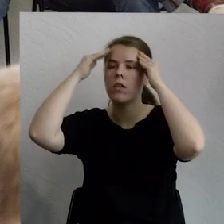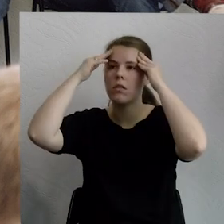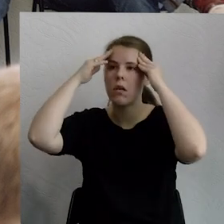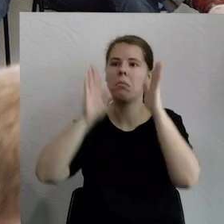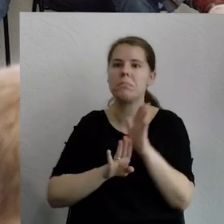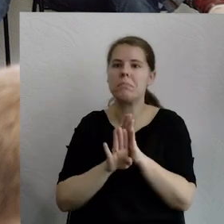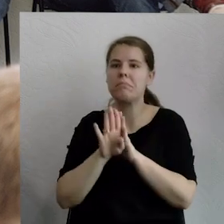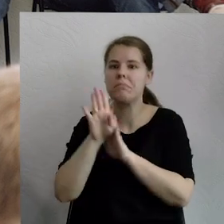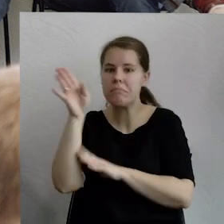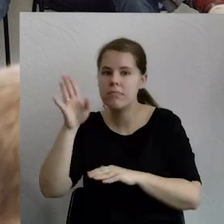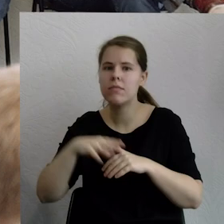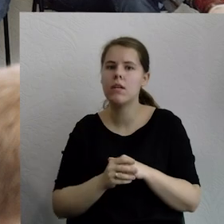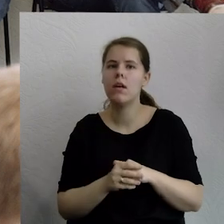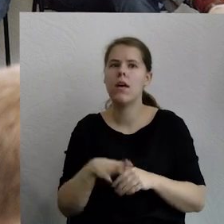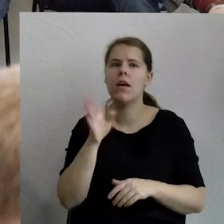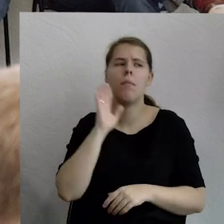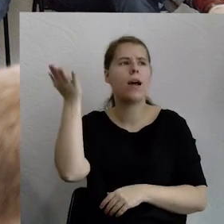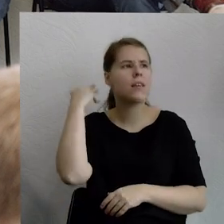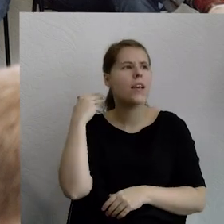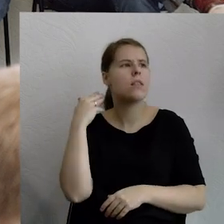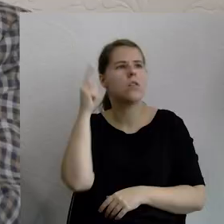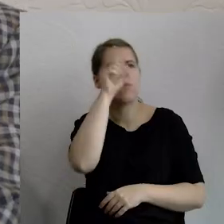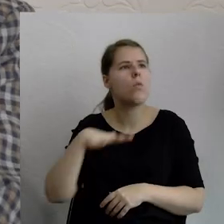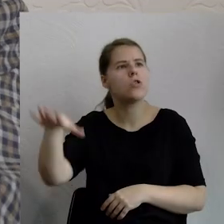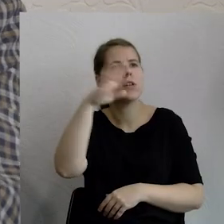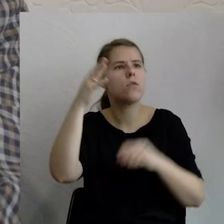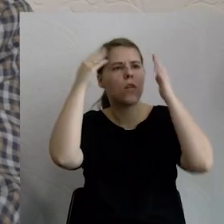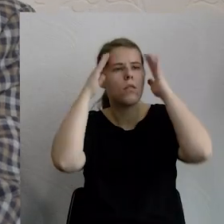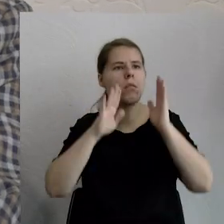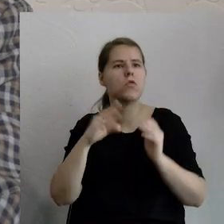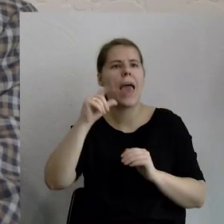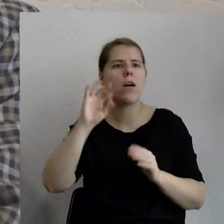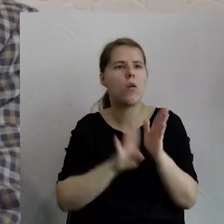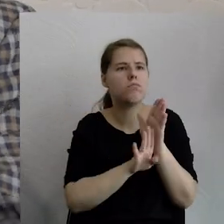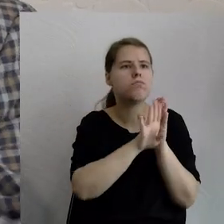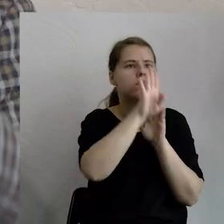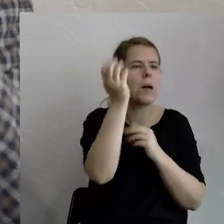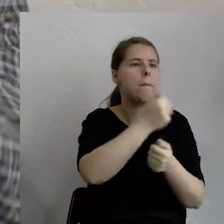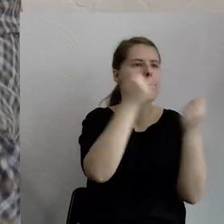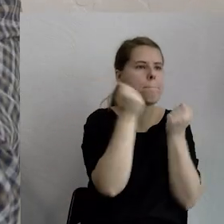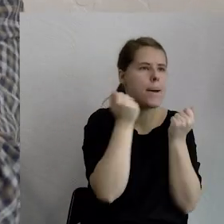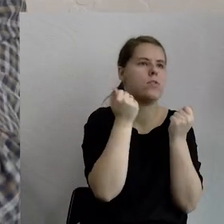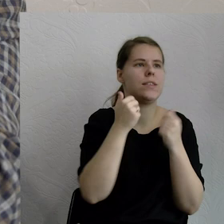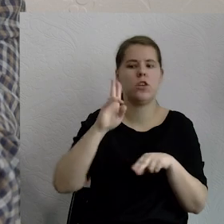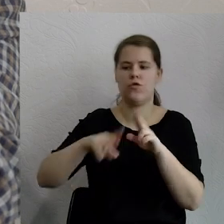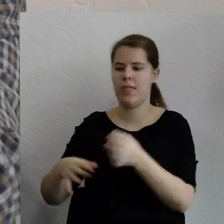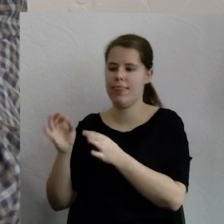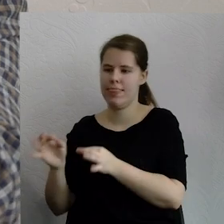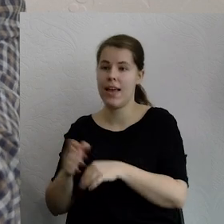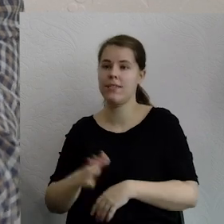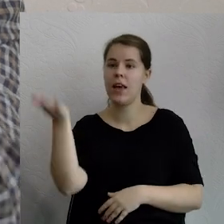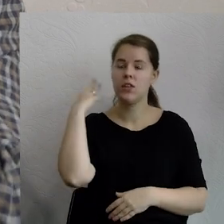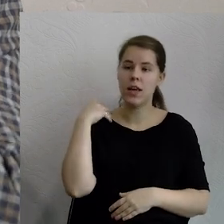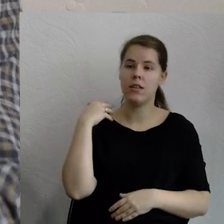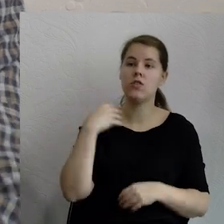badań wynika, że była większa niż teraz. W 1992 roku 70 ponad procent ludzi było gotowych poświęcić swoje